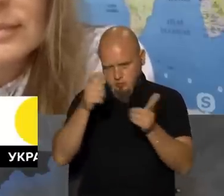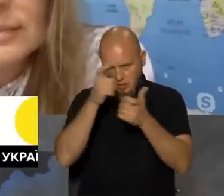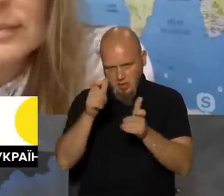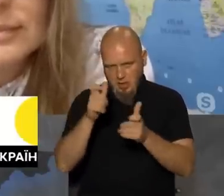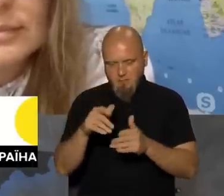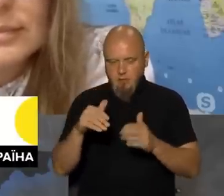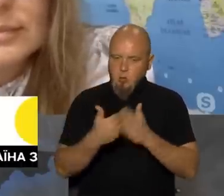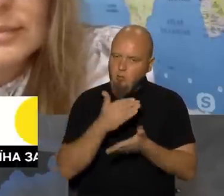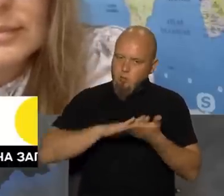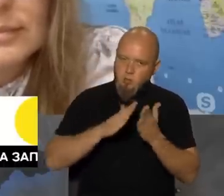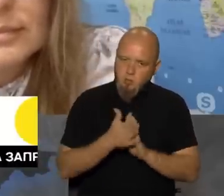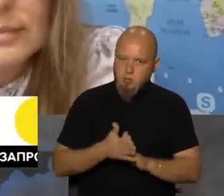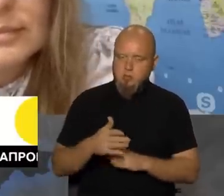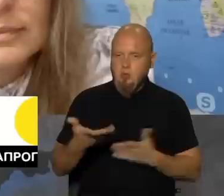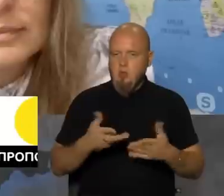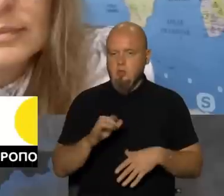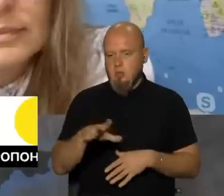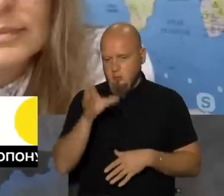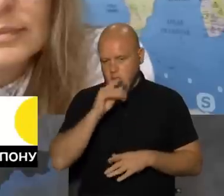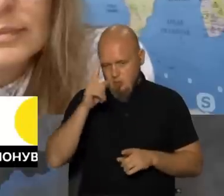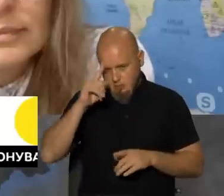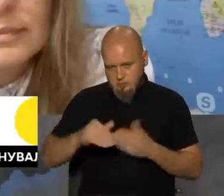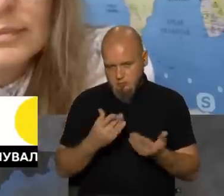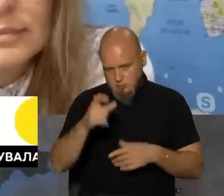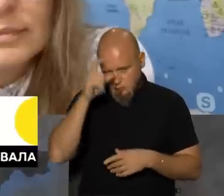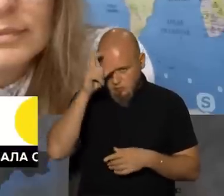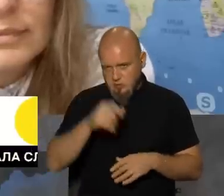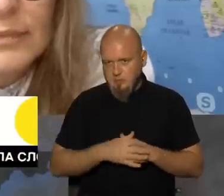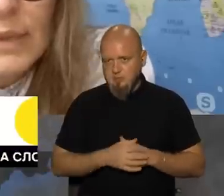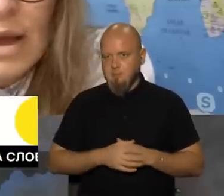нову угоду, яку би могла ініціювати Туреччина?